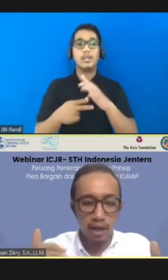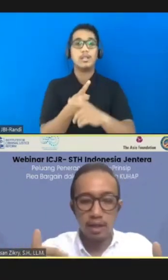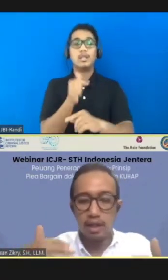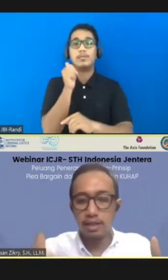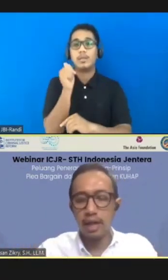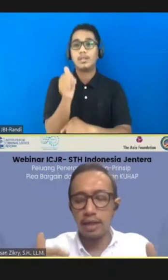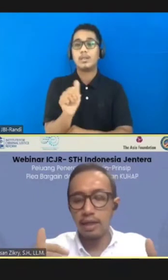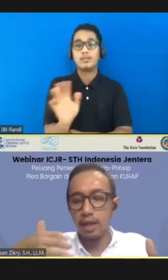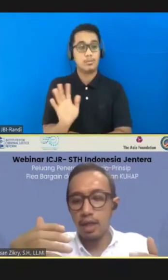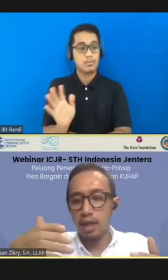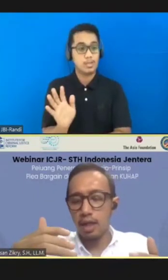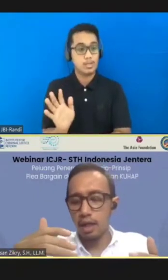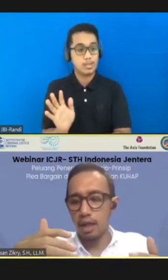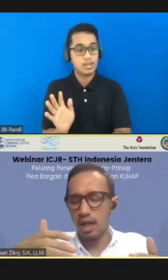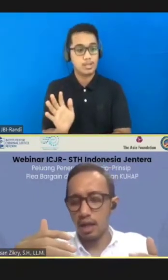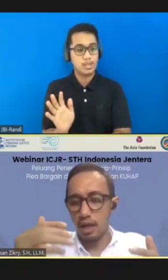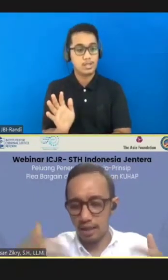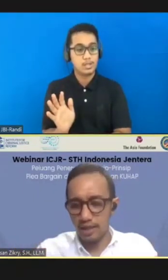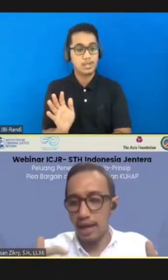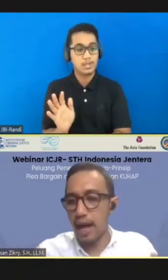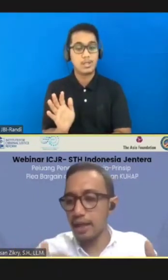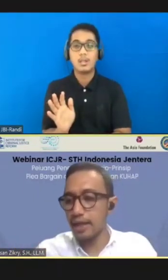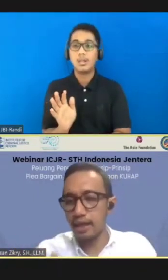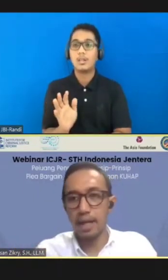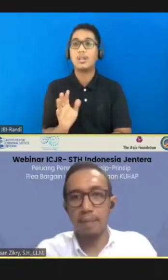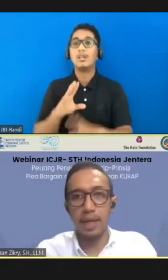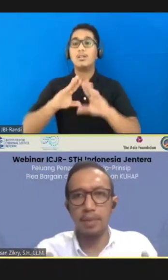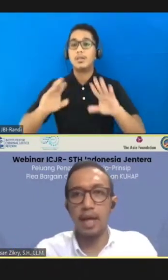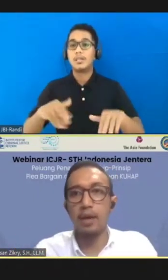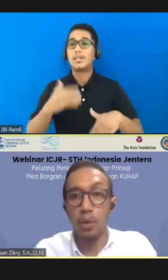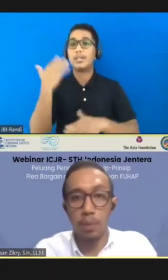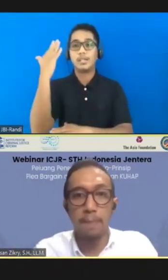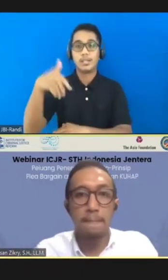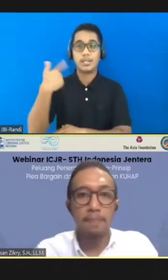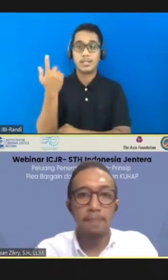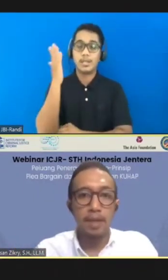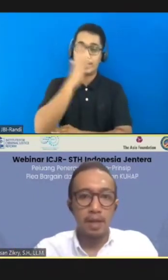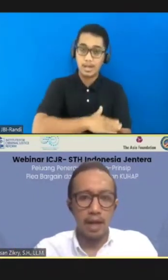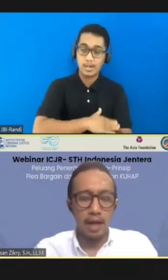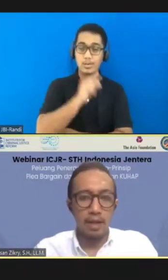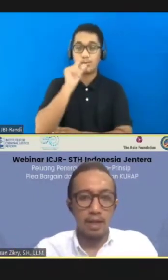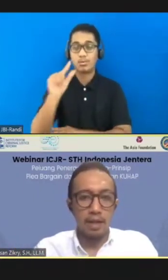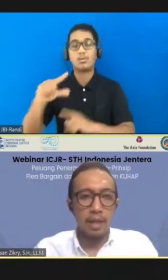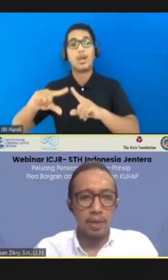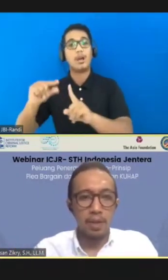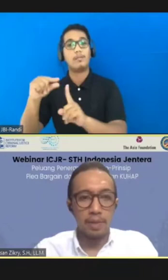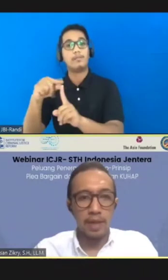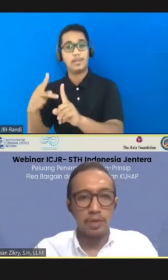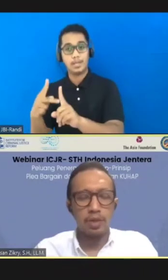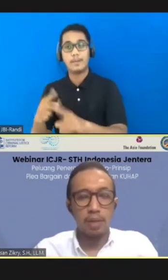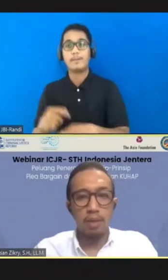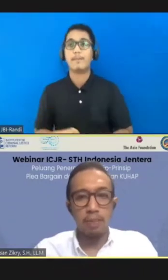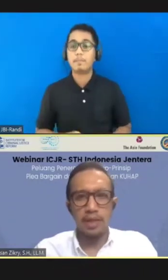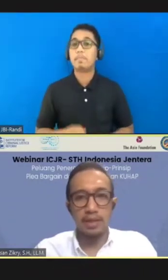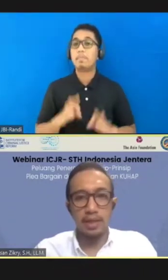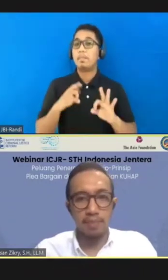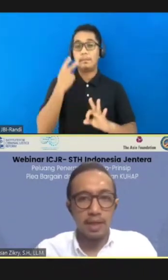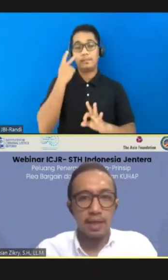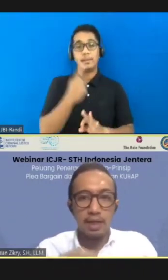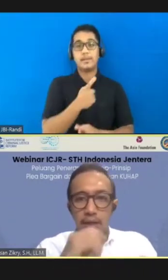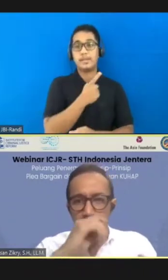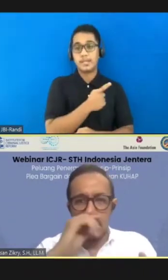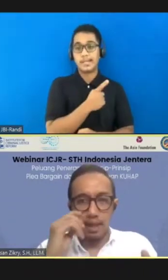bukan jadi kerjaan harian dari aparat penegak hukum. Nah, dan perlu diperhatikan juga bahwa